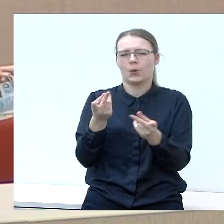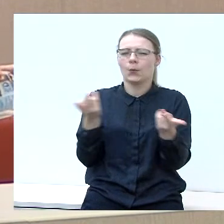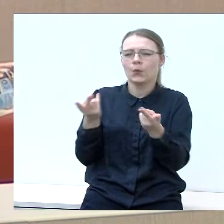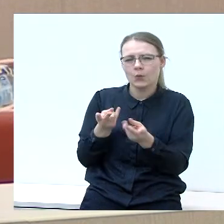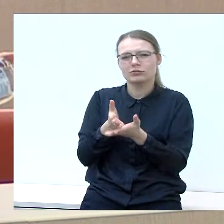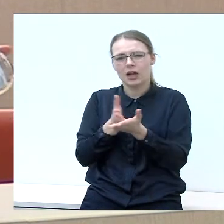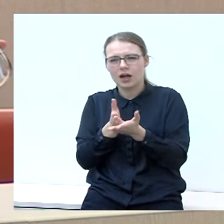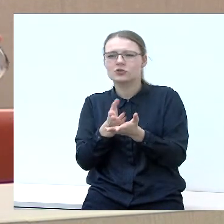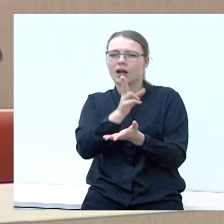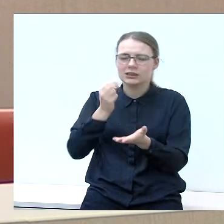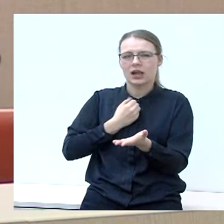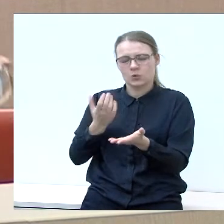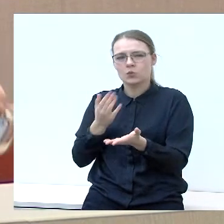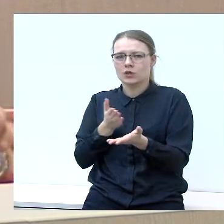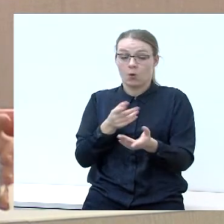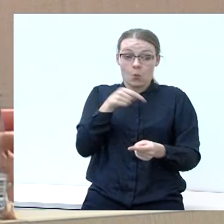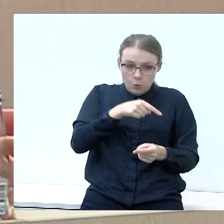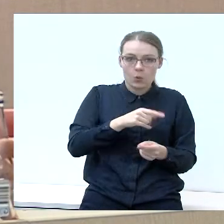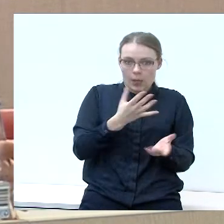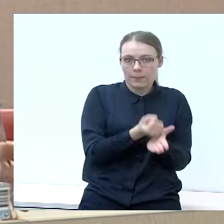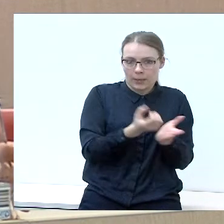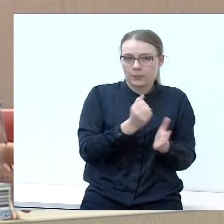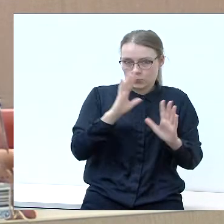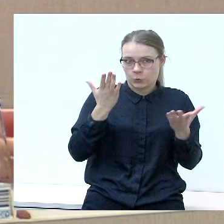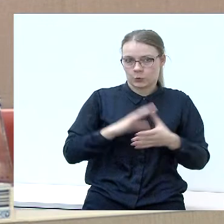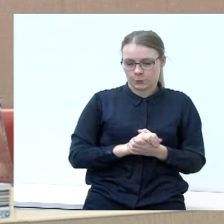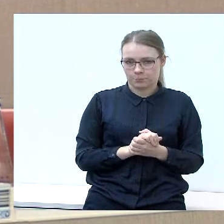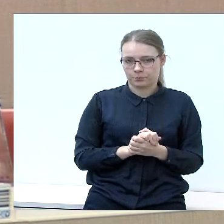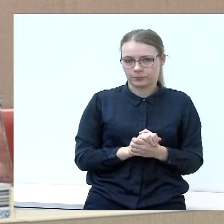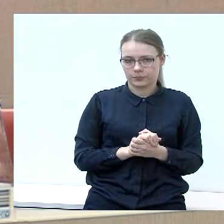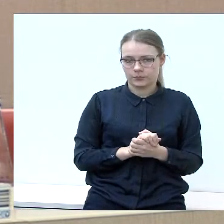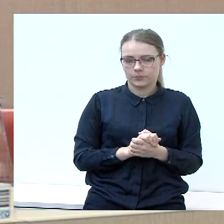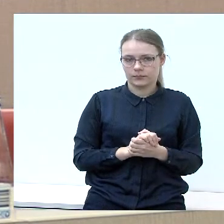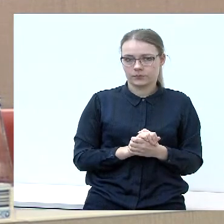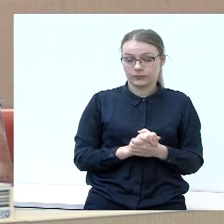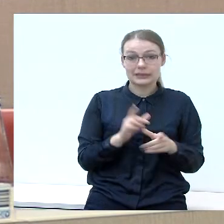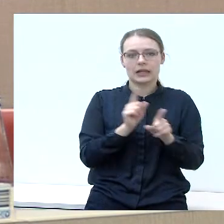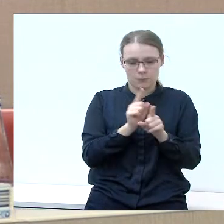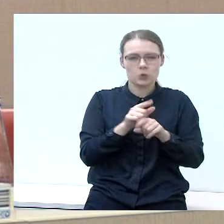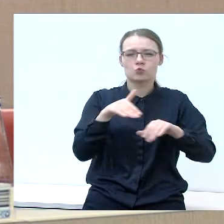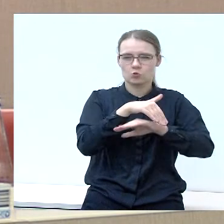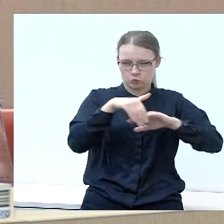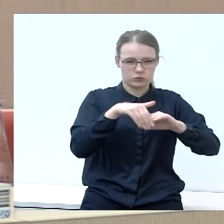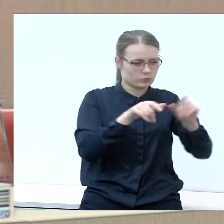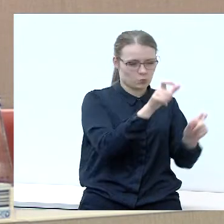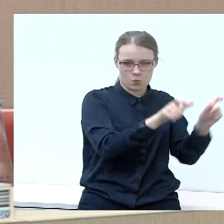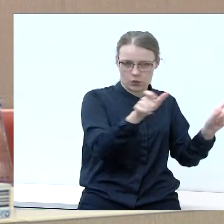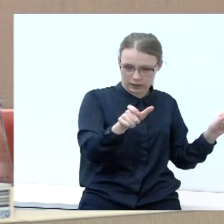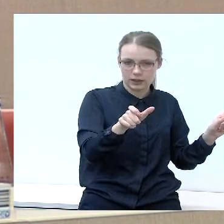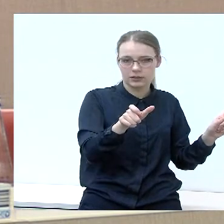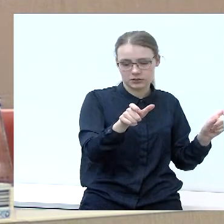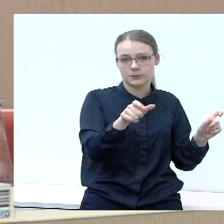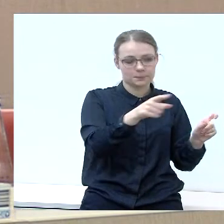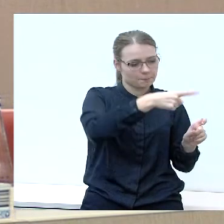darbdaviai. Tai taip pat visus susieiniečius sakytume, kad bus